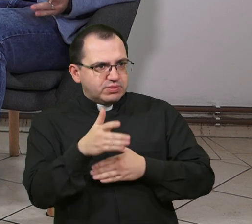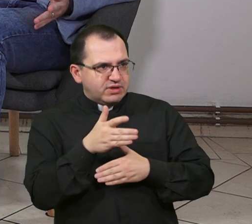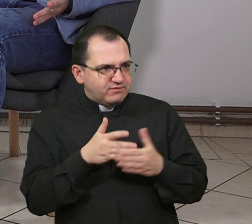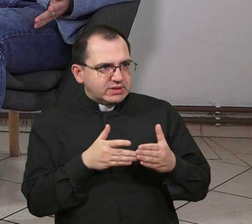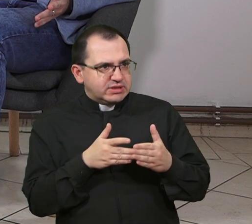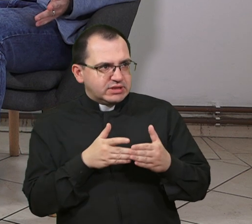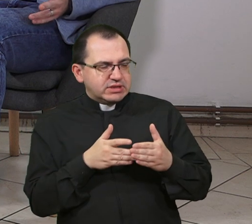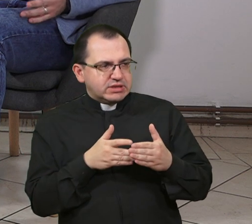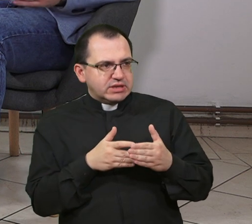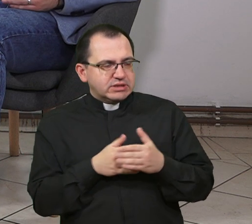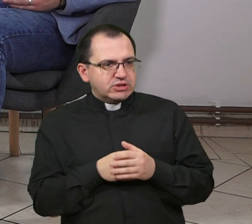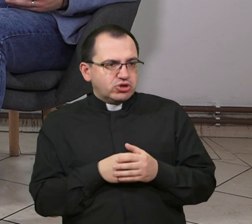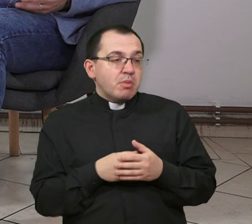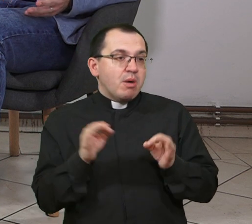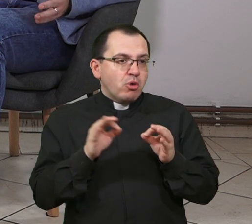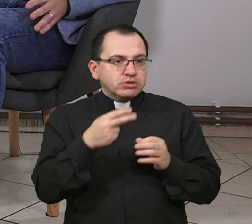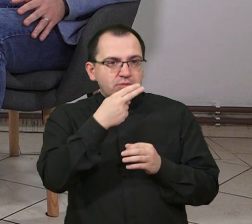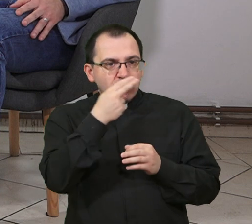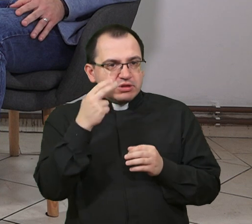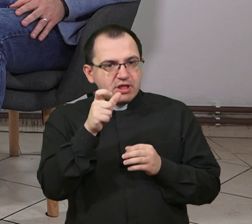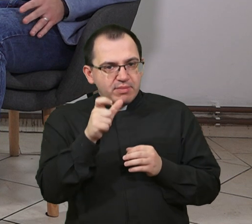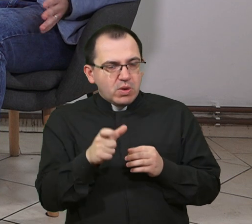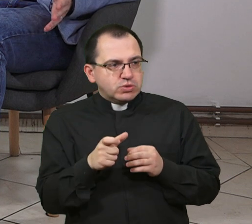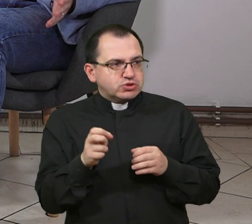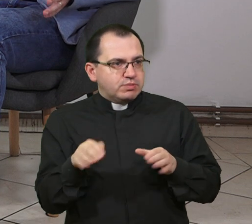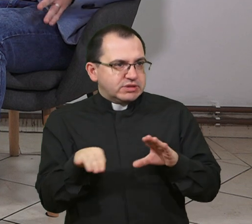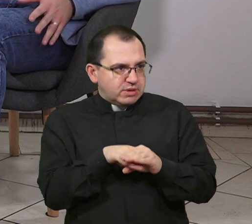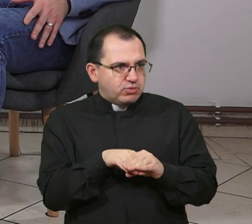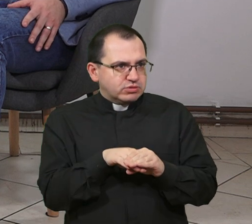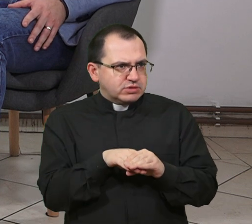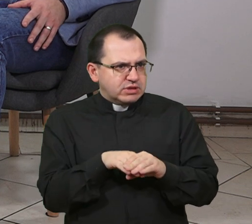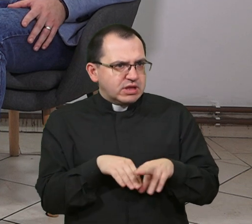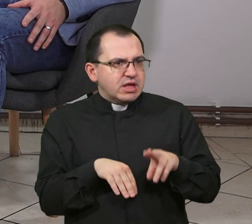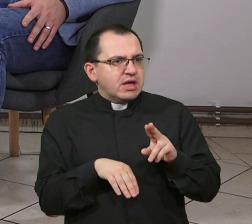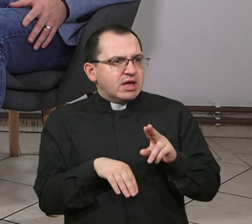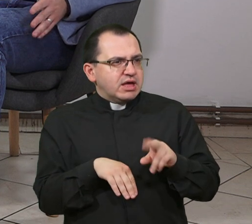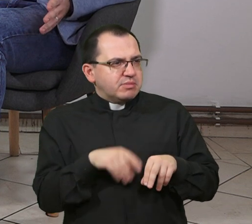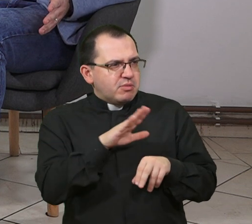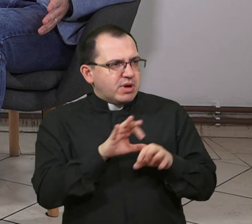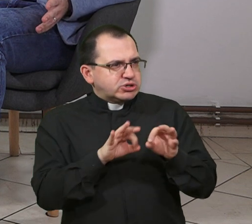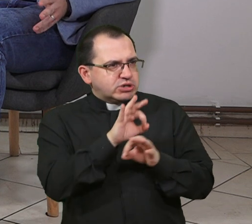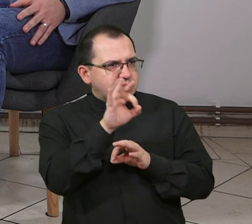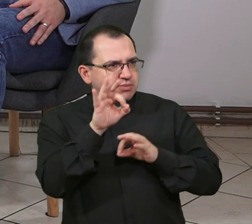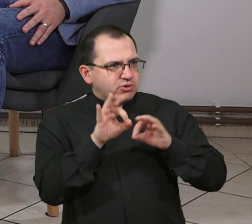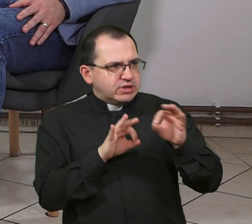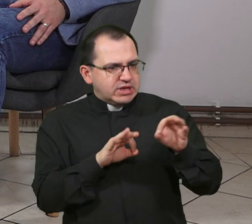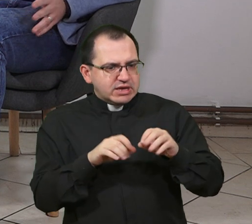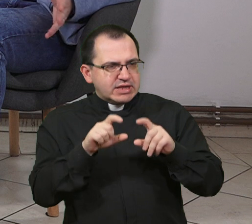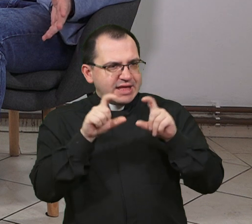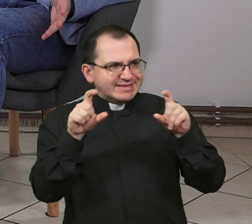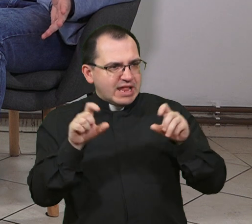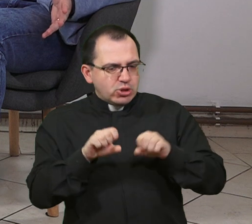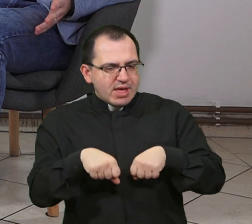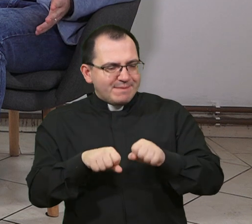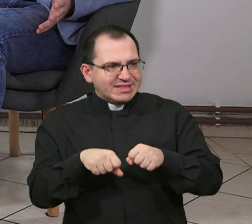i slabovidnih osoba u društvu, odnosno u svijet rada. Poznat je vaš projekt društvenog poduzetništva Salon za masažu